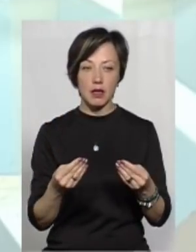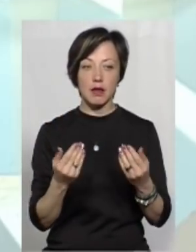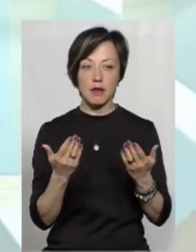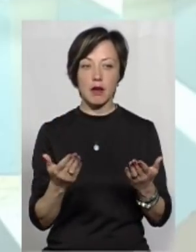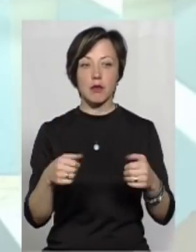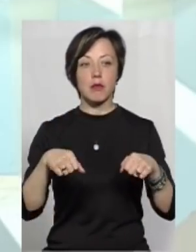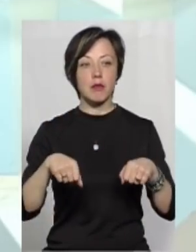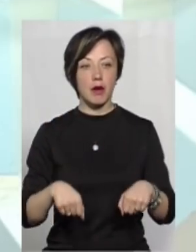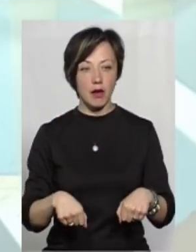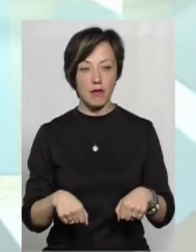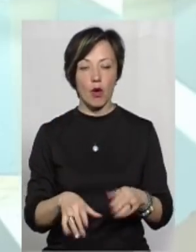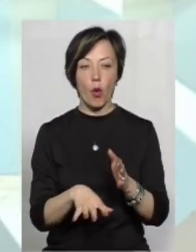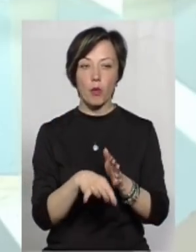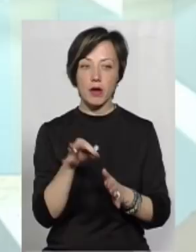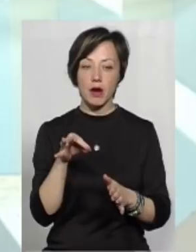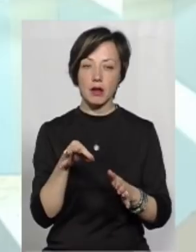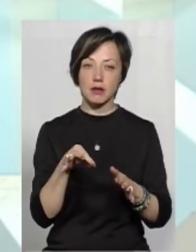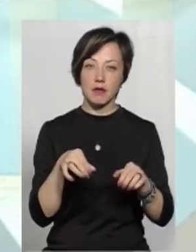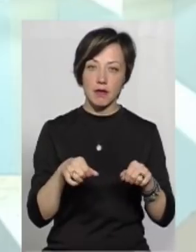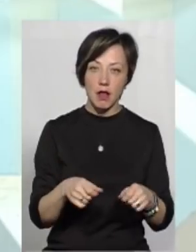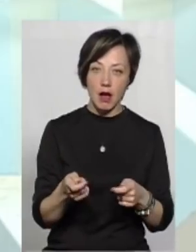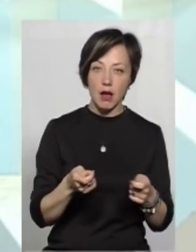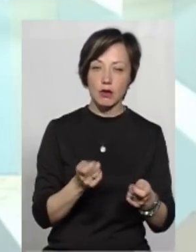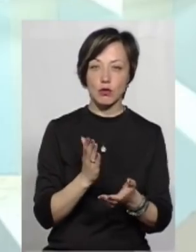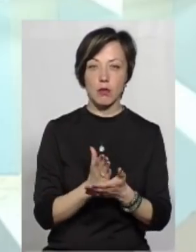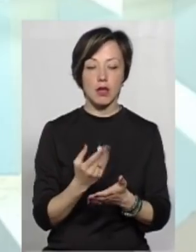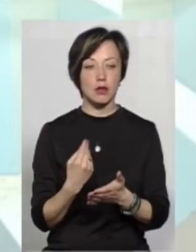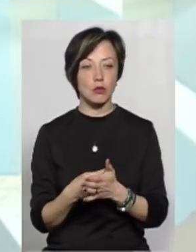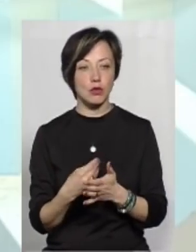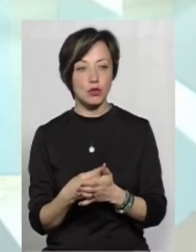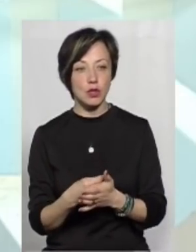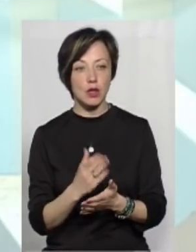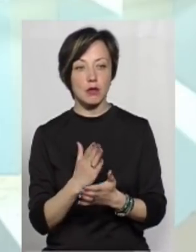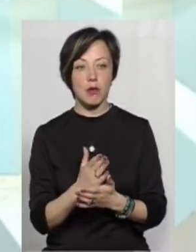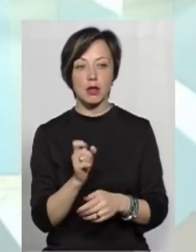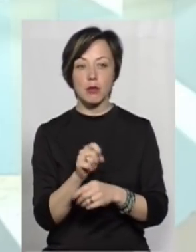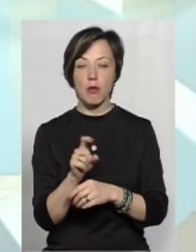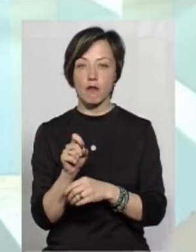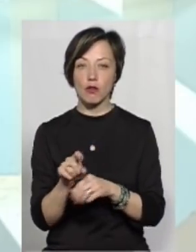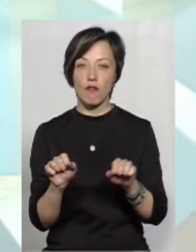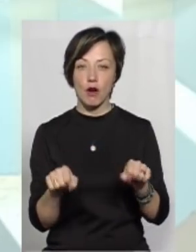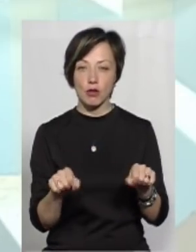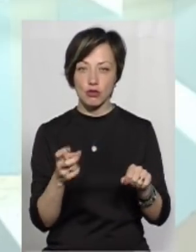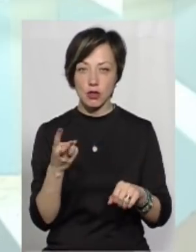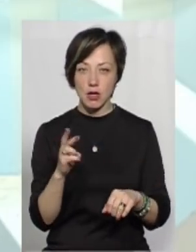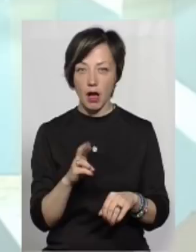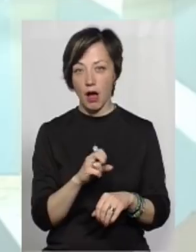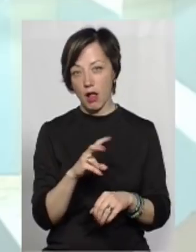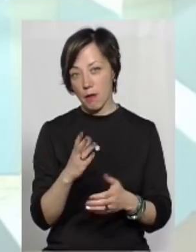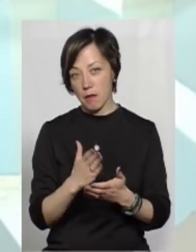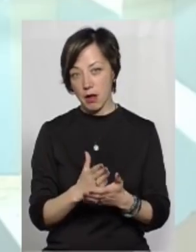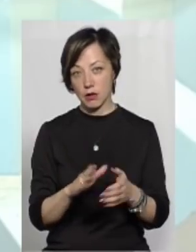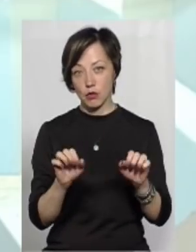право обирати владу, мати бюджет, мати повноваження, але мати